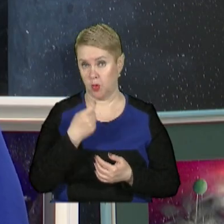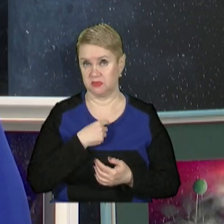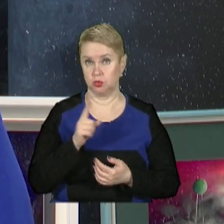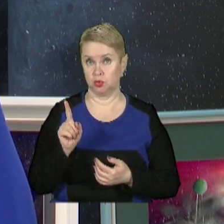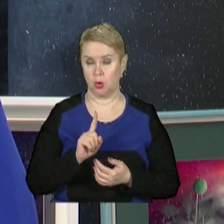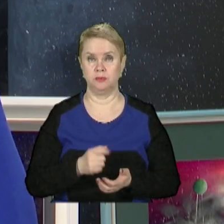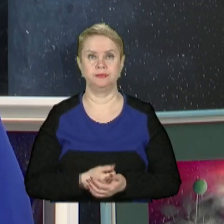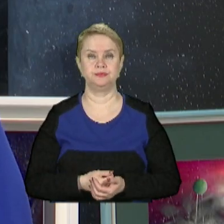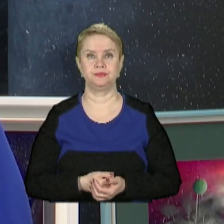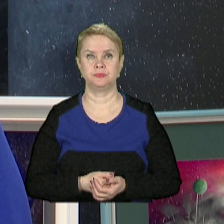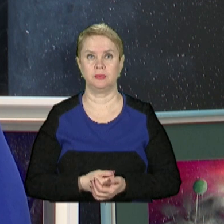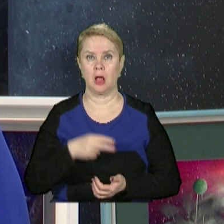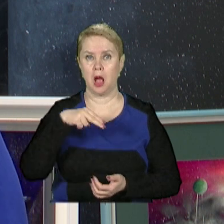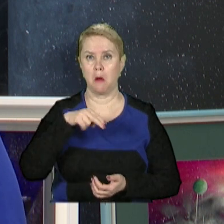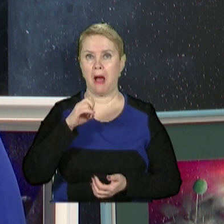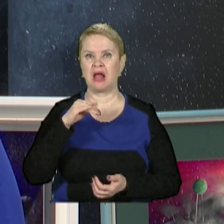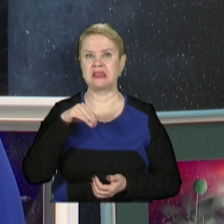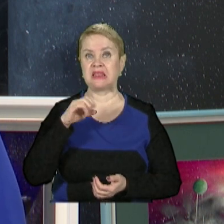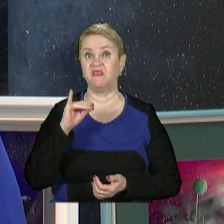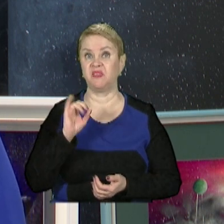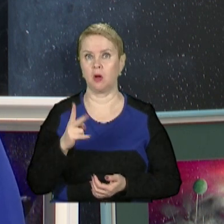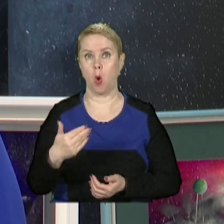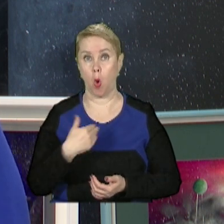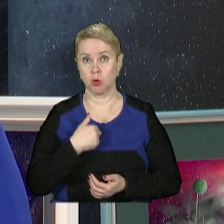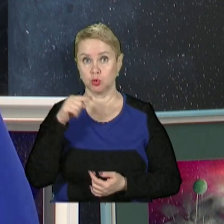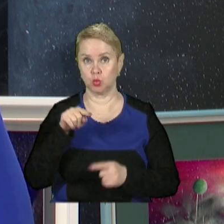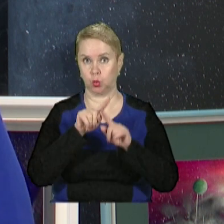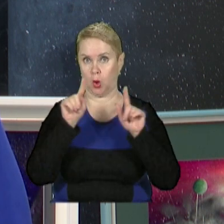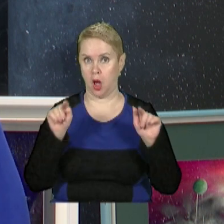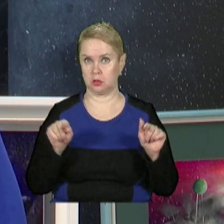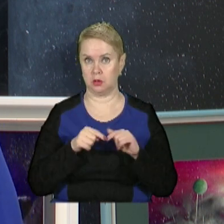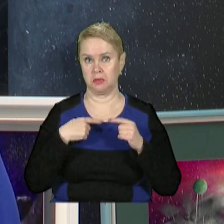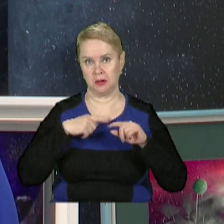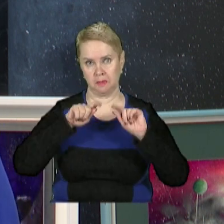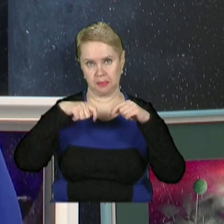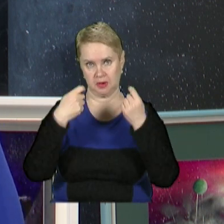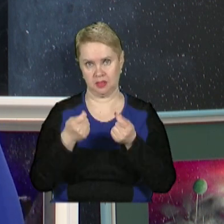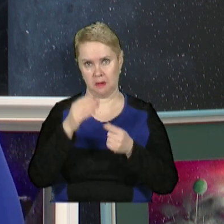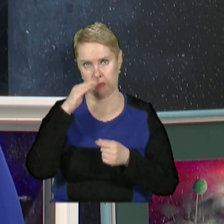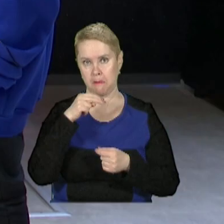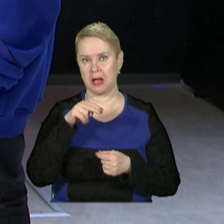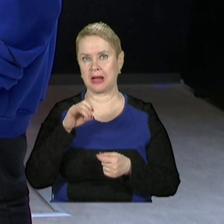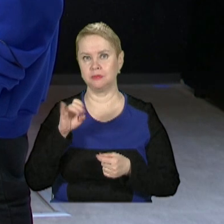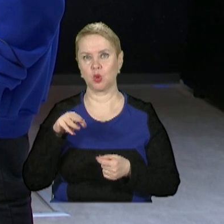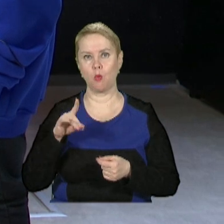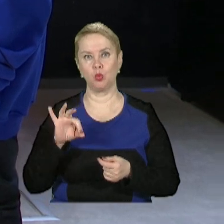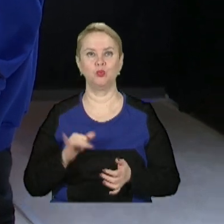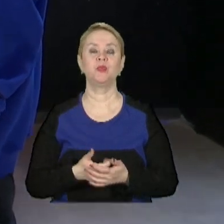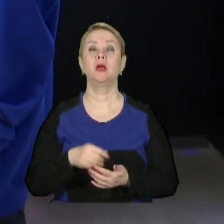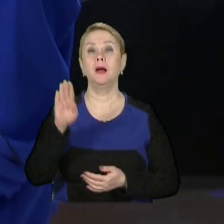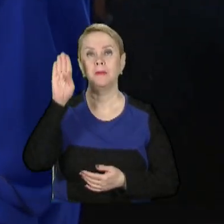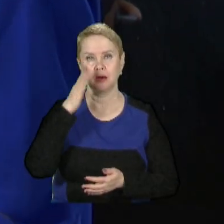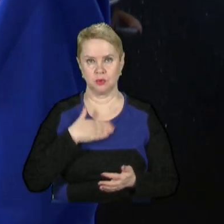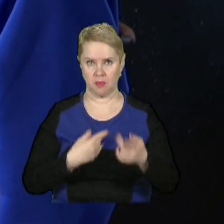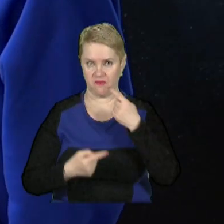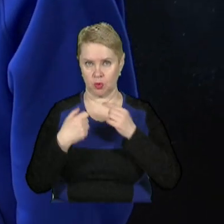що пантифік хоче цю картину, і ми передали цю картину папі Римському. Хлопець мріє